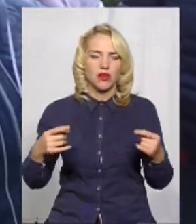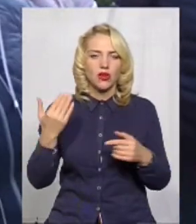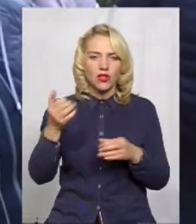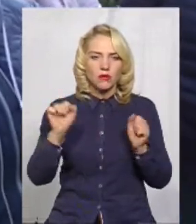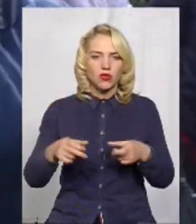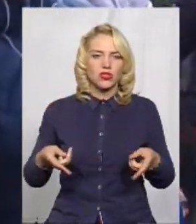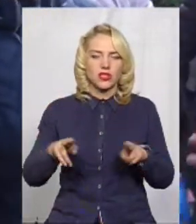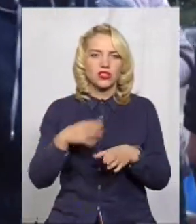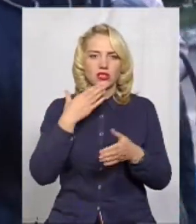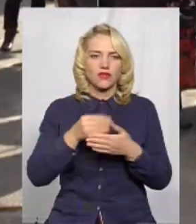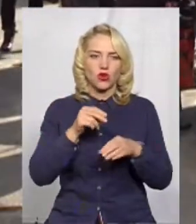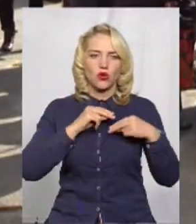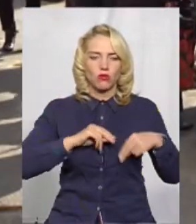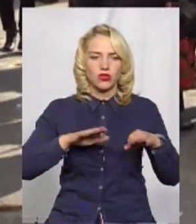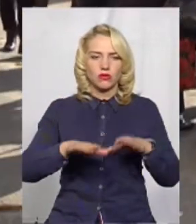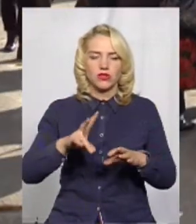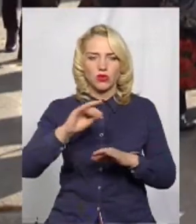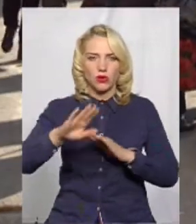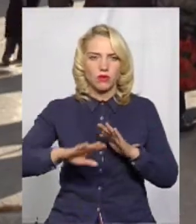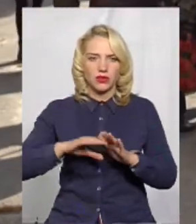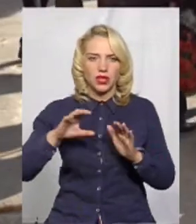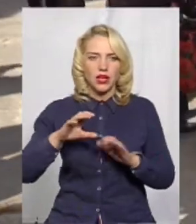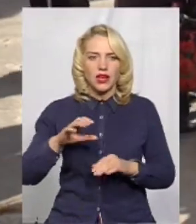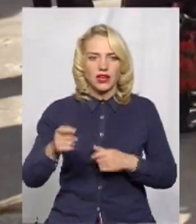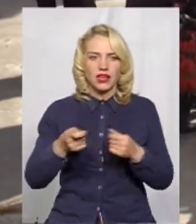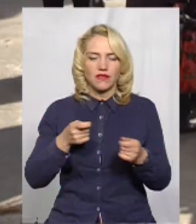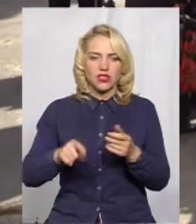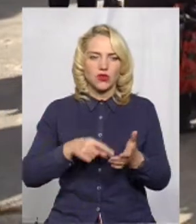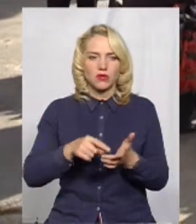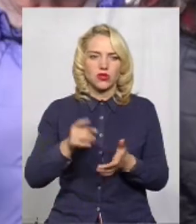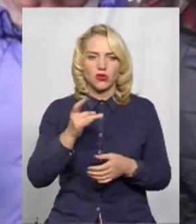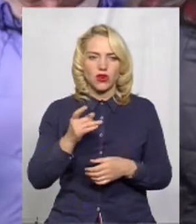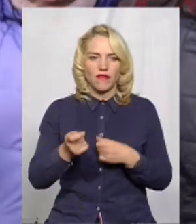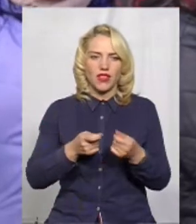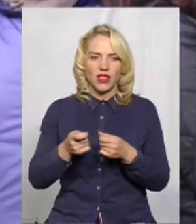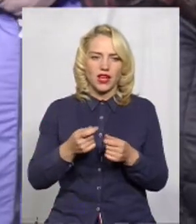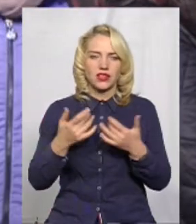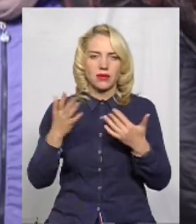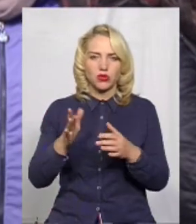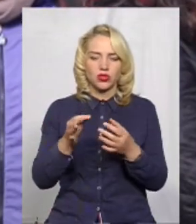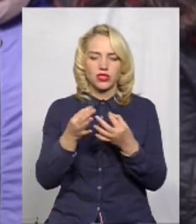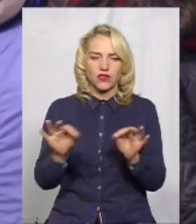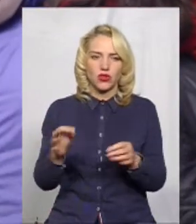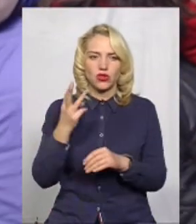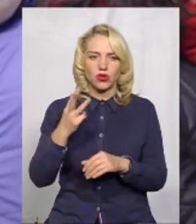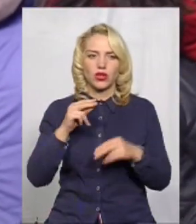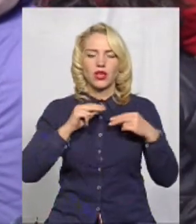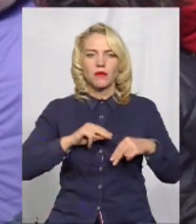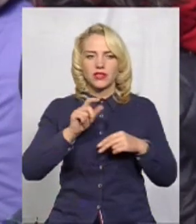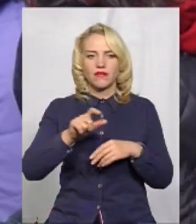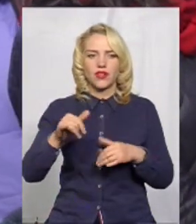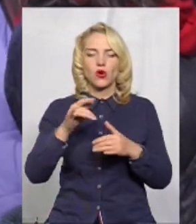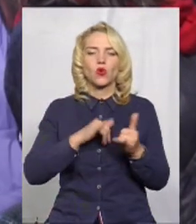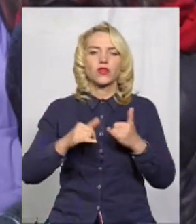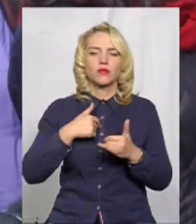залишатися на своїх робочих місцях, але під керівництвом міської влади. Звільнить трьох керівників. Куди мені йти далі на роботу працювати? В мене